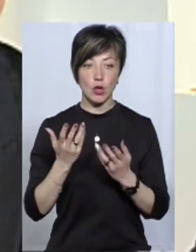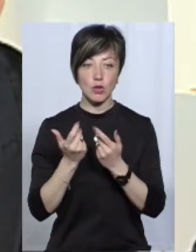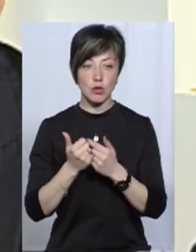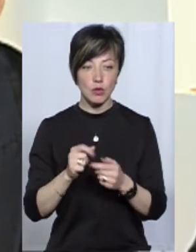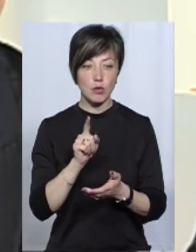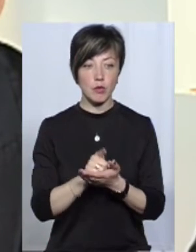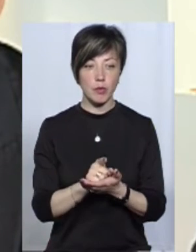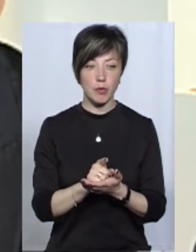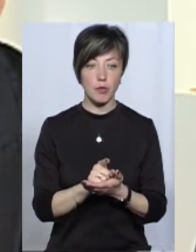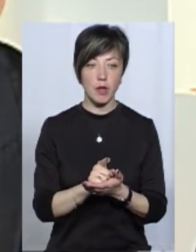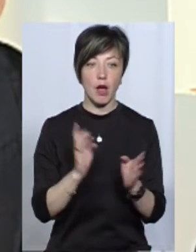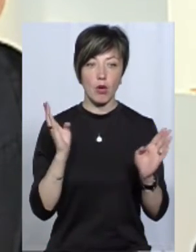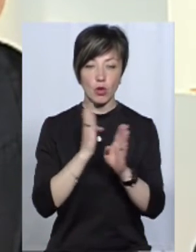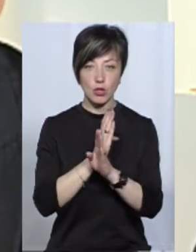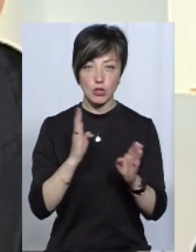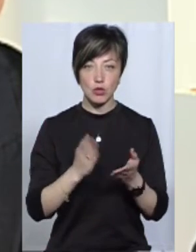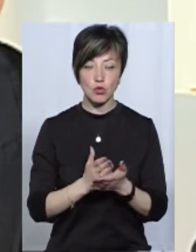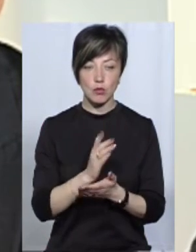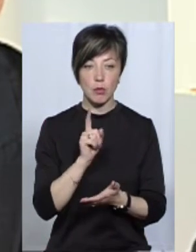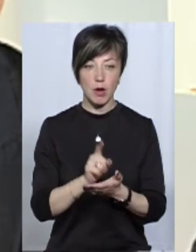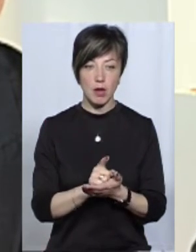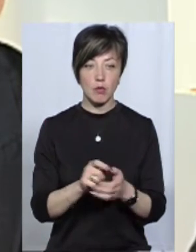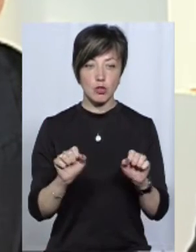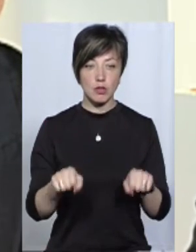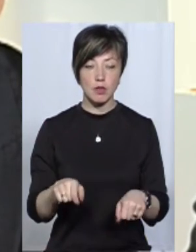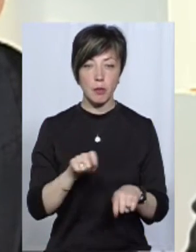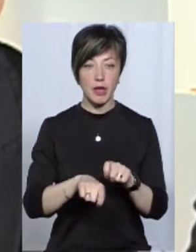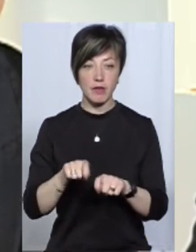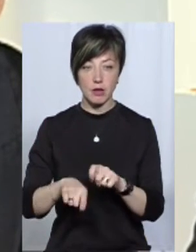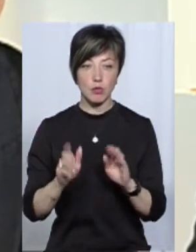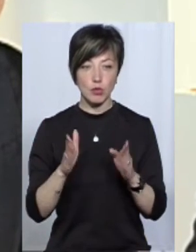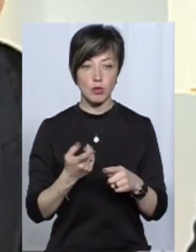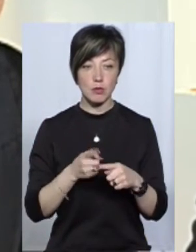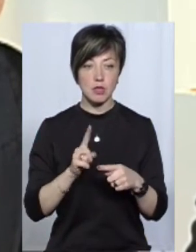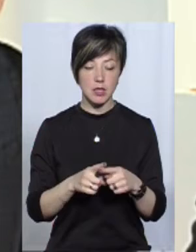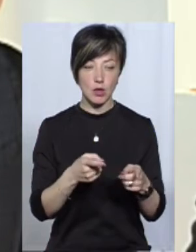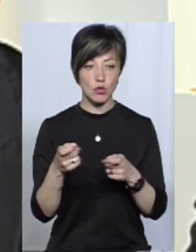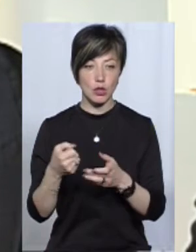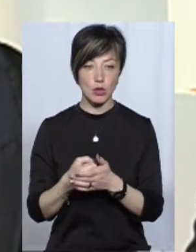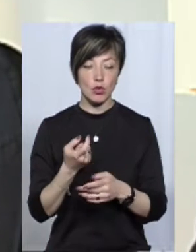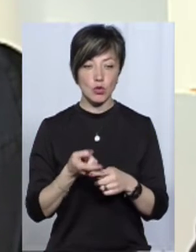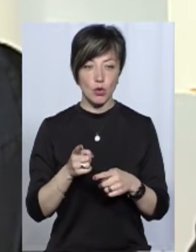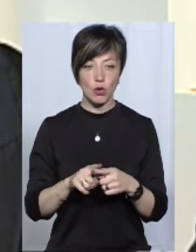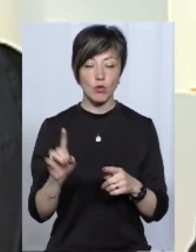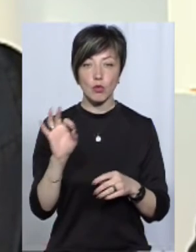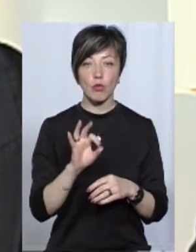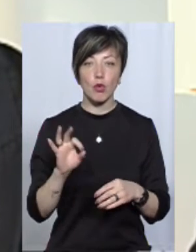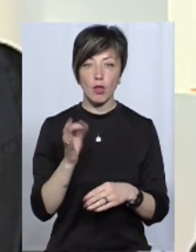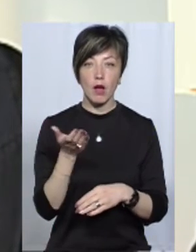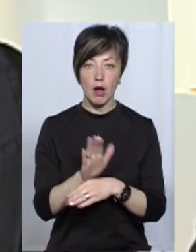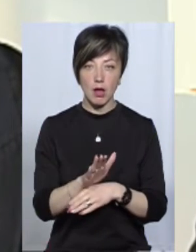розрахунки екологічні служби мають можливість перевірити і ми будемо їх залучати до цього. Що стосовно